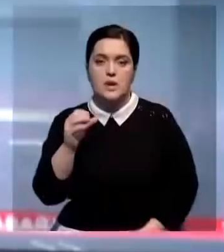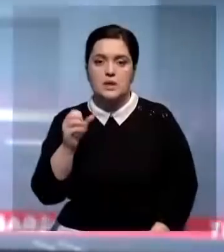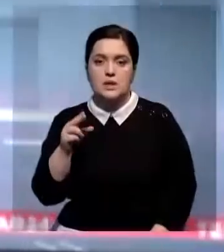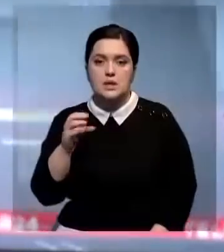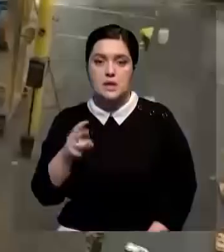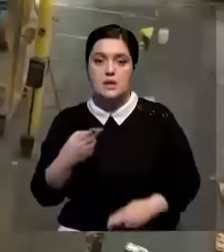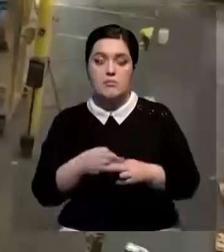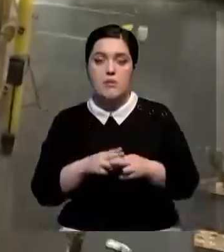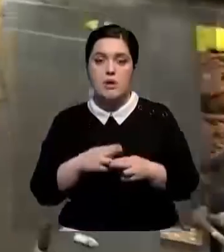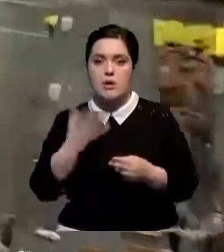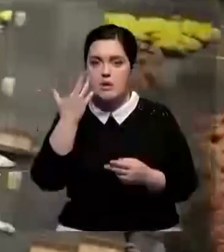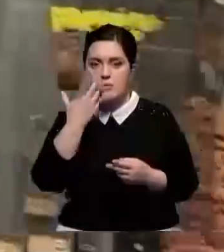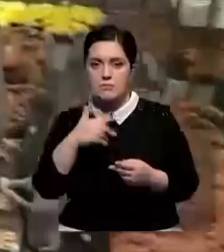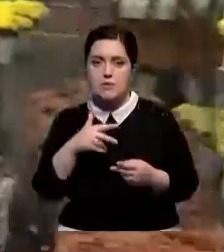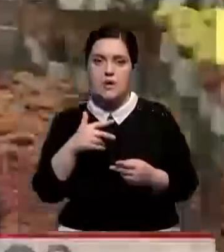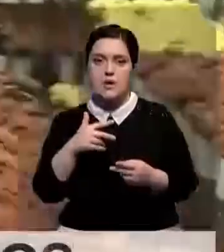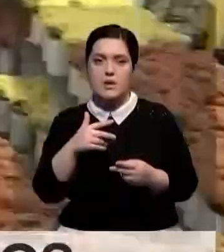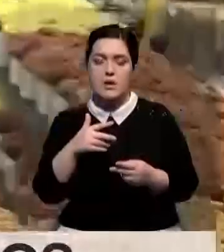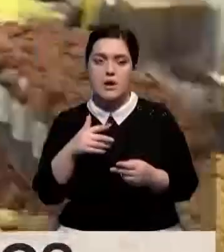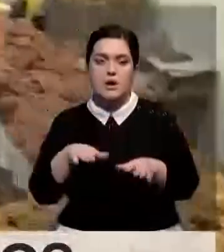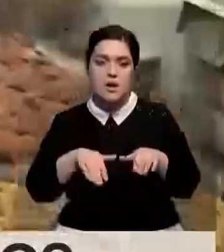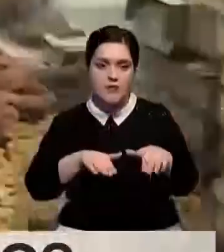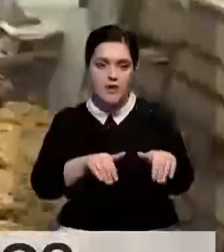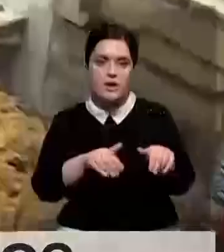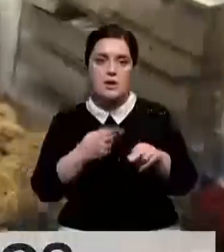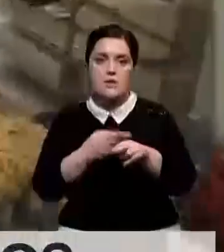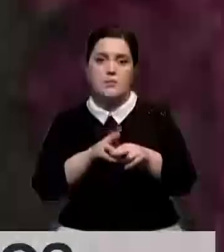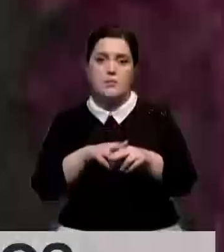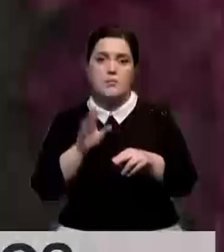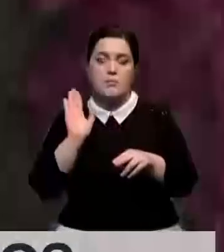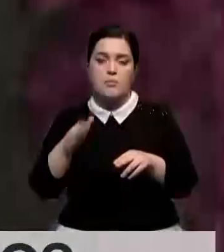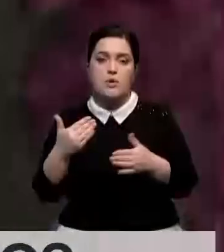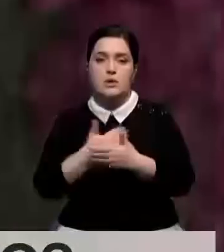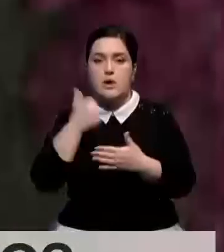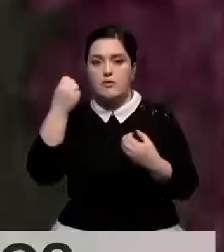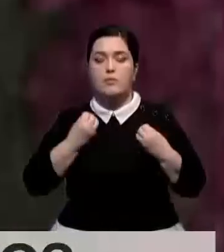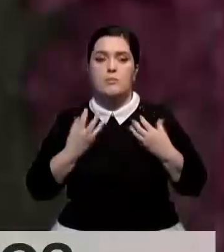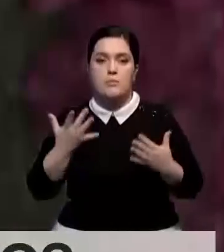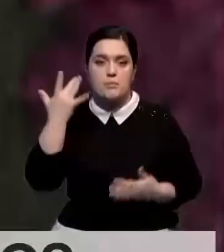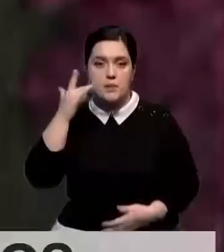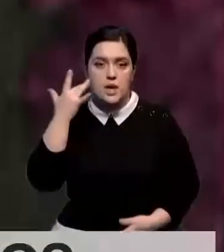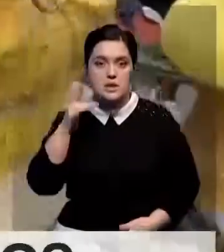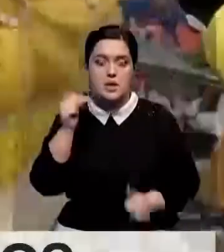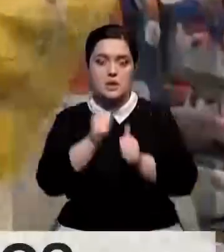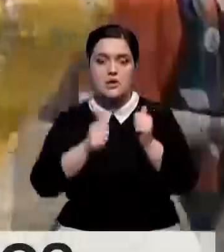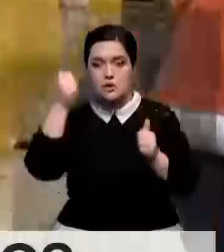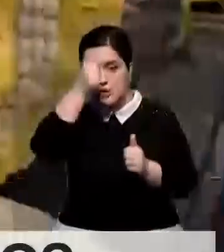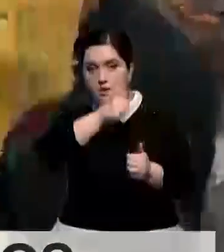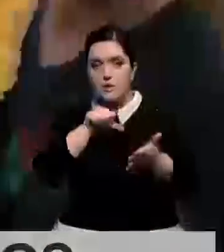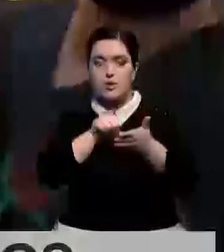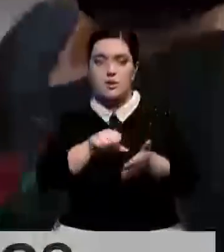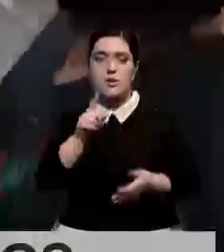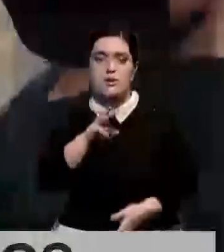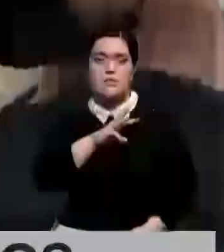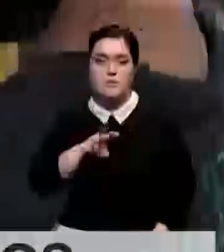Пасадены. Это не только буйство красок цветов, но и всеобщий карнавал. Торжественное шествие откроет сезон новогодних праздников в Америке.